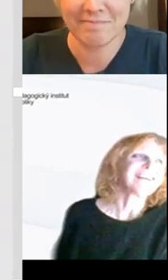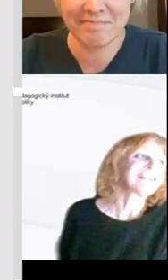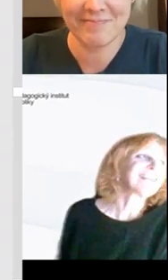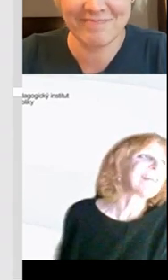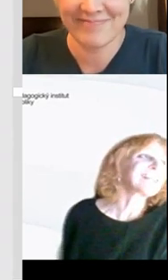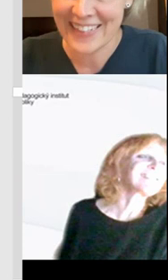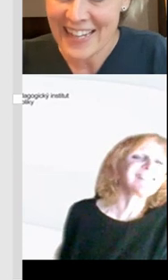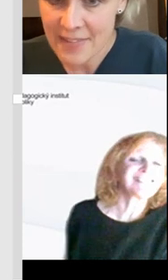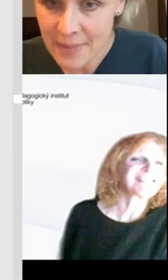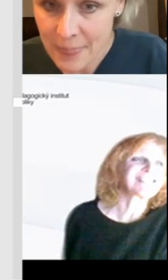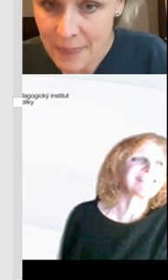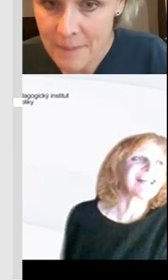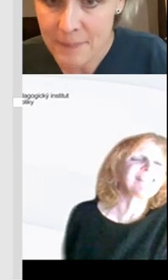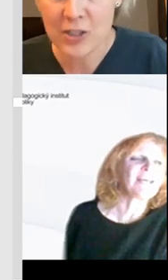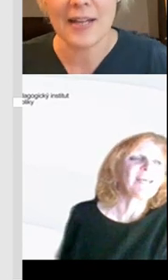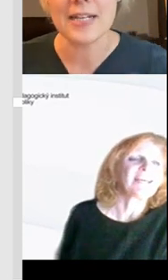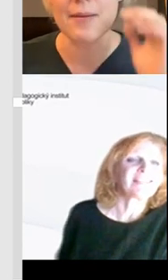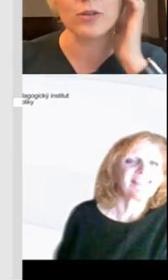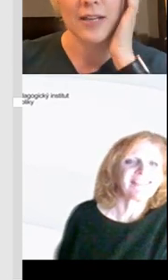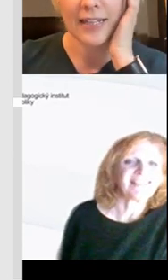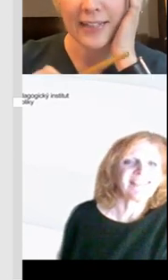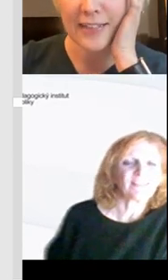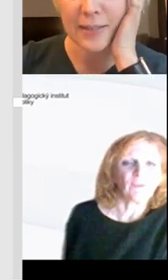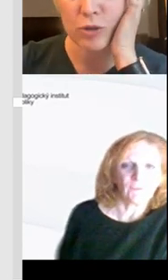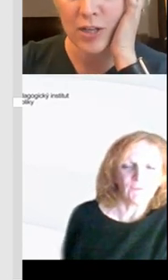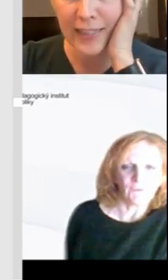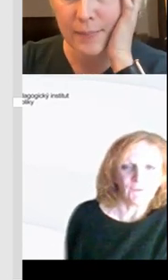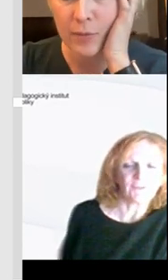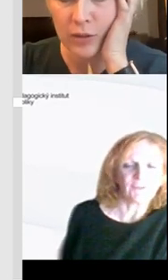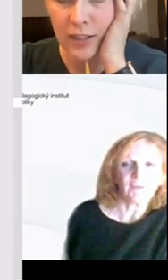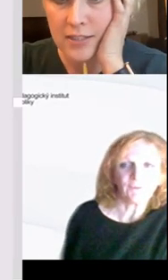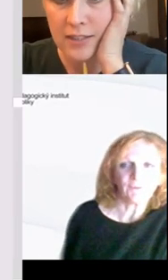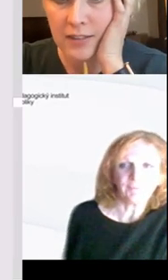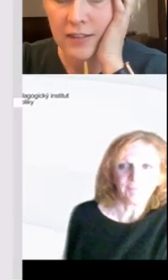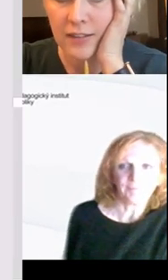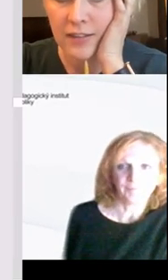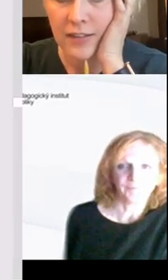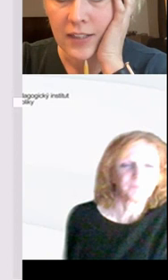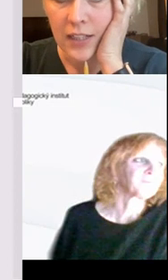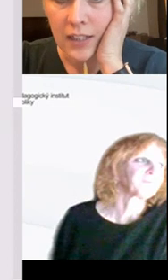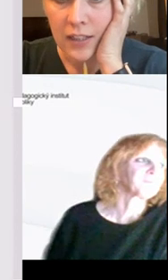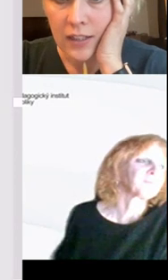Jednoduše. Další slajd je... Počkaj, já tady mám dotaz. Já tady mám dotaz.